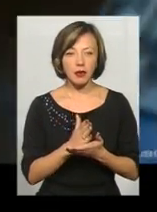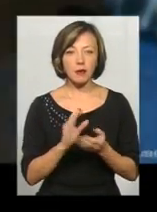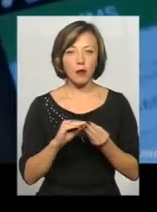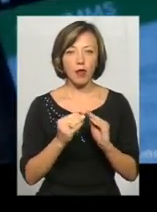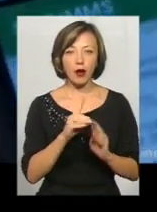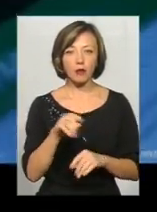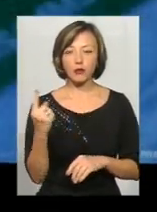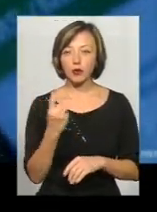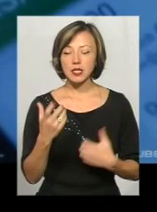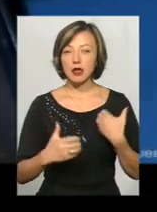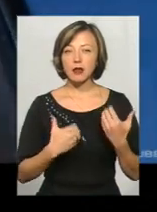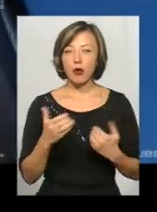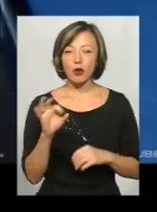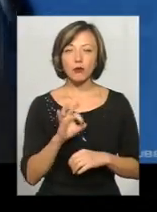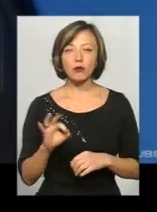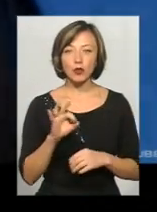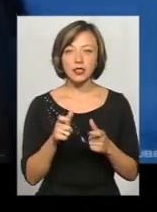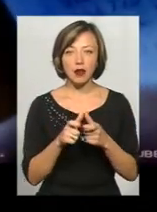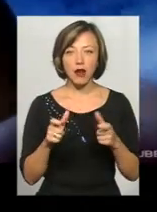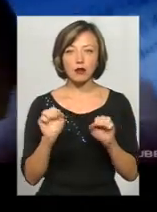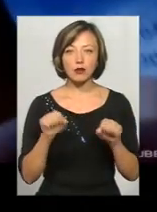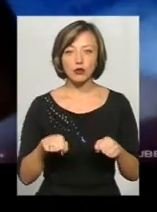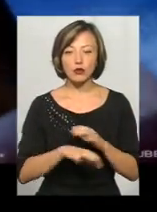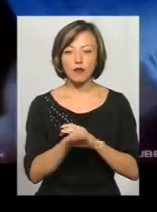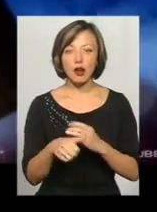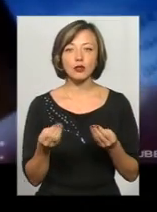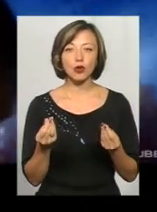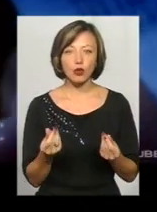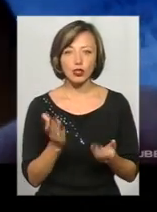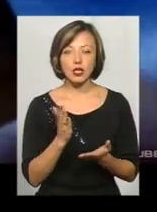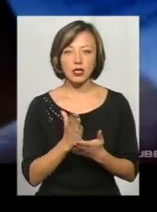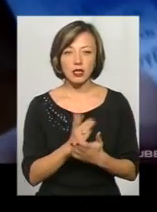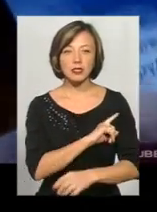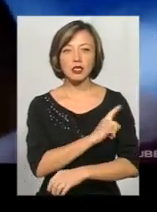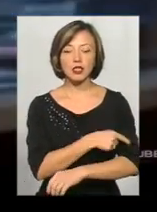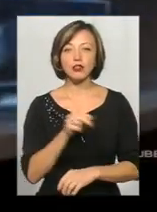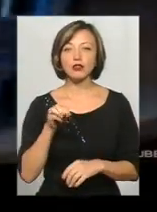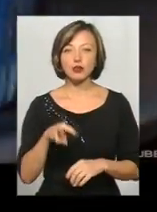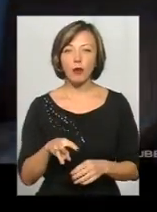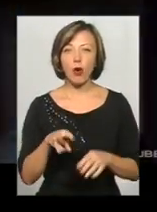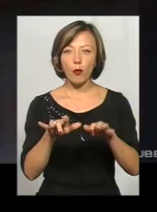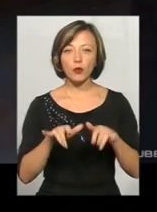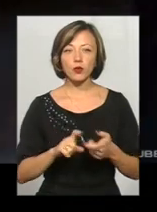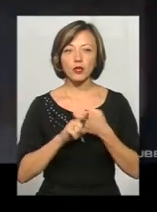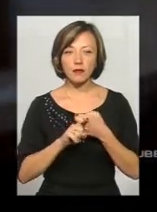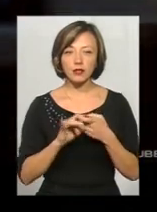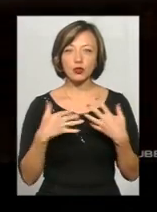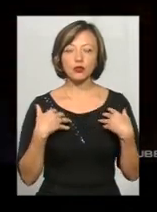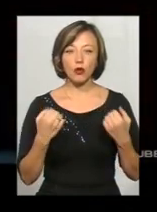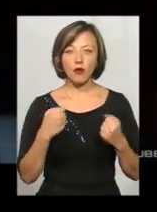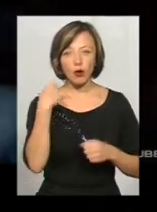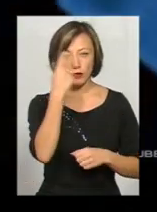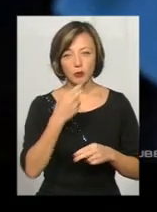Занепокоєння з приводу того, що картки можуть вкрасти гроші, є сильнішим за комп'ютерний вірус і навіть здоров'я та